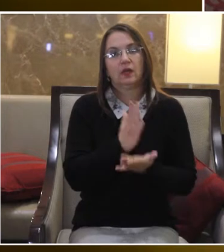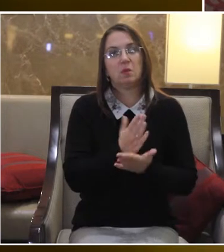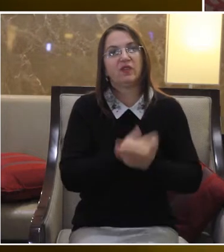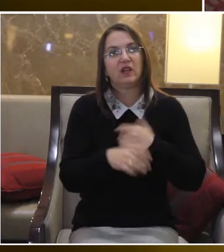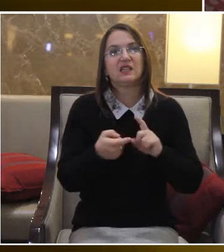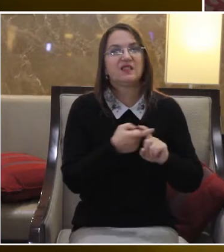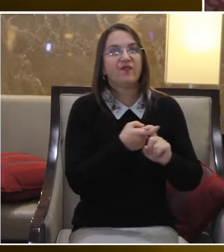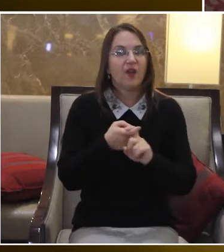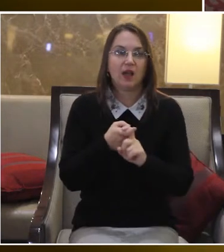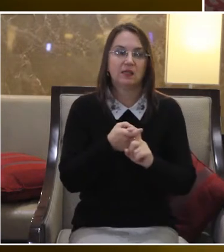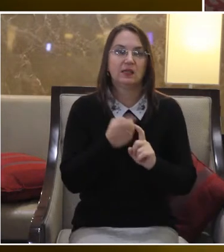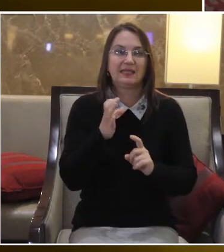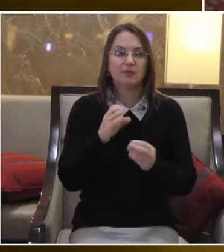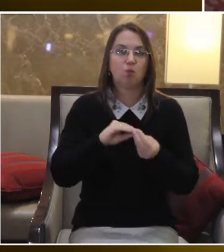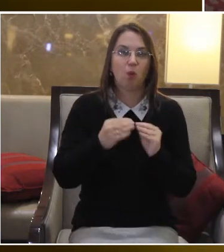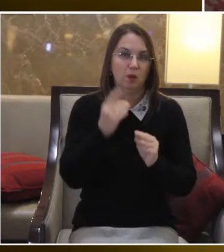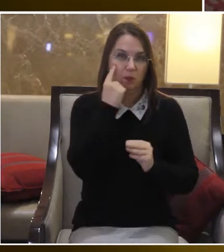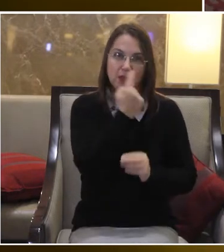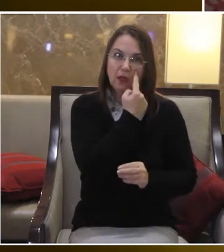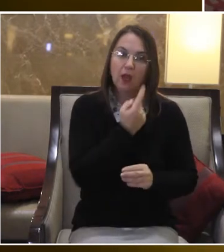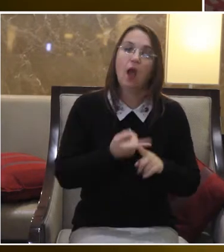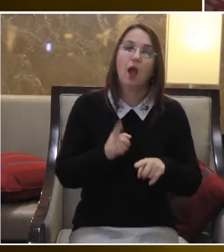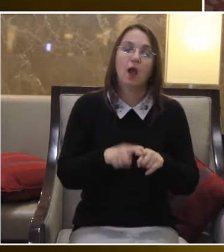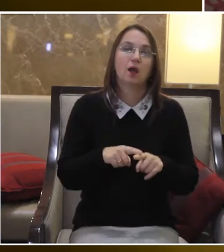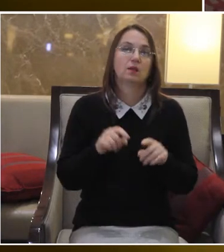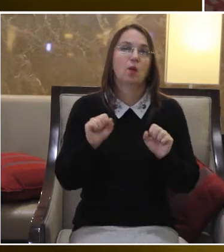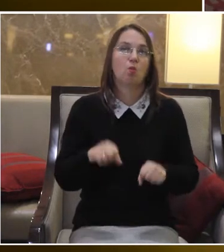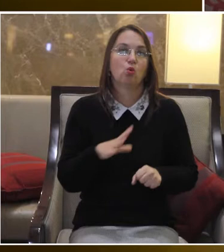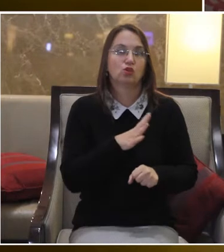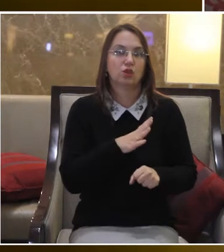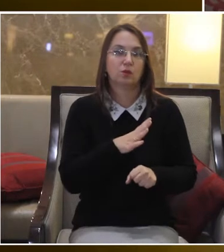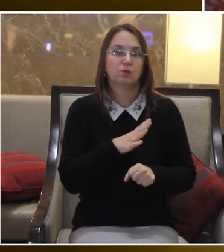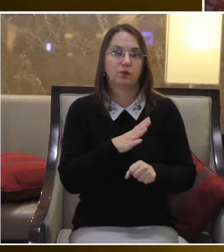зору Тобто це вже може бути підставою для того, щоб